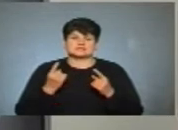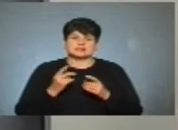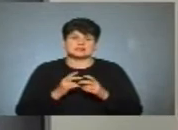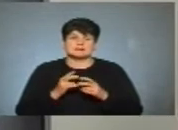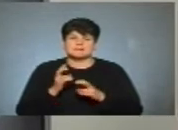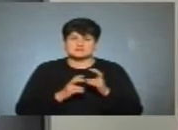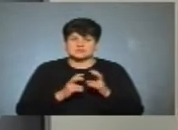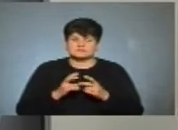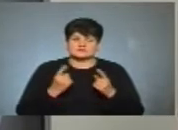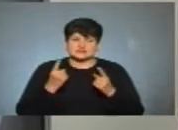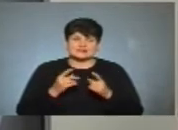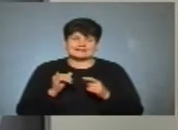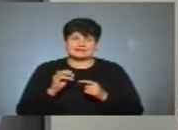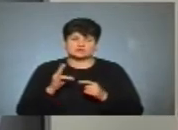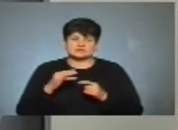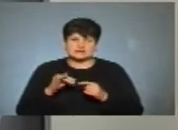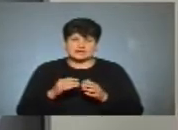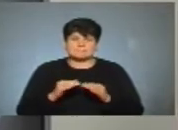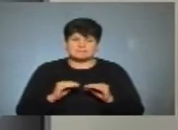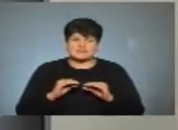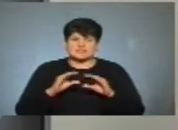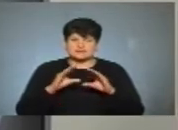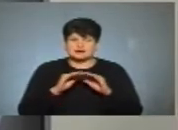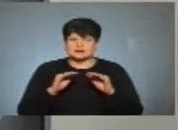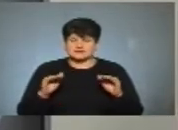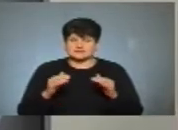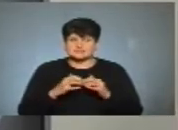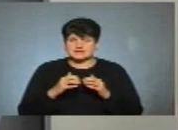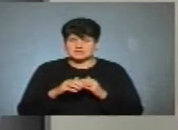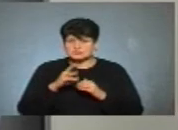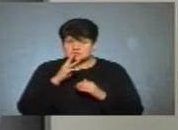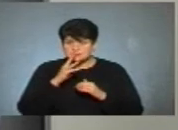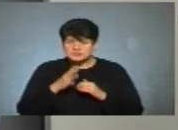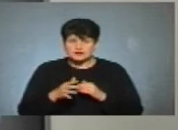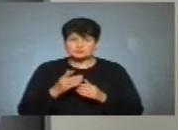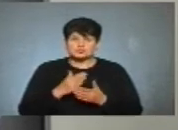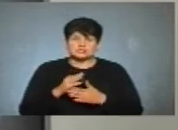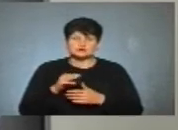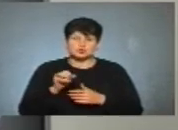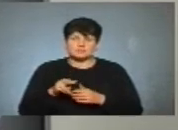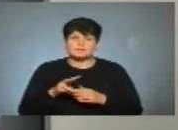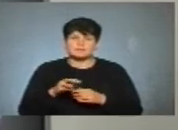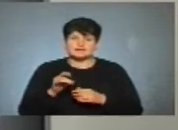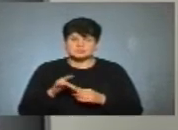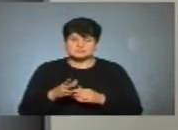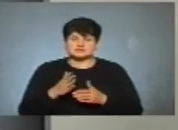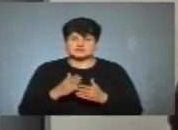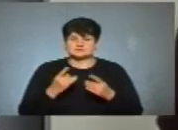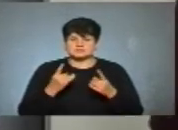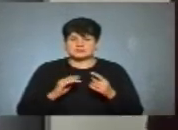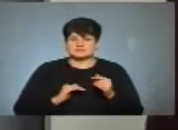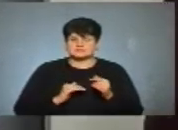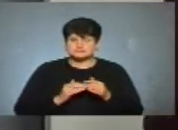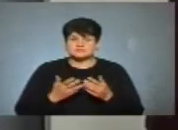велика індустрія, звичайно, піднімає рівень середніх заробітних плат, тому що є топ-менеджмент, є власники, є крупні бізнесмени.